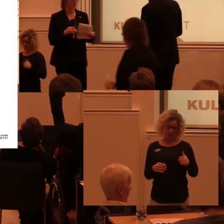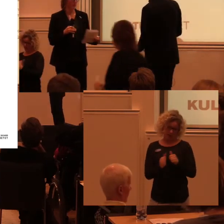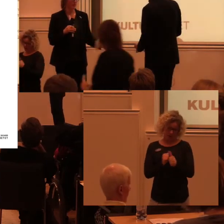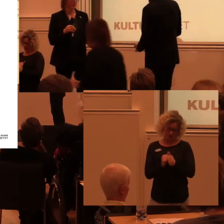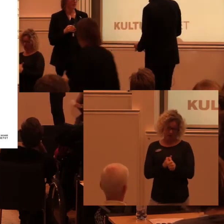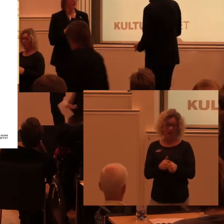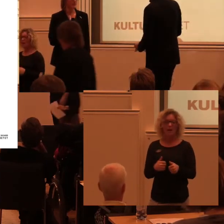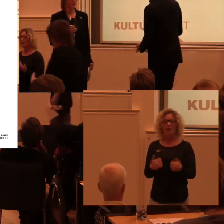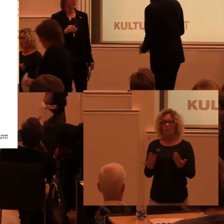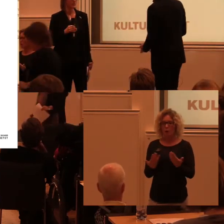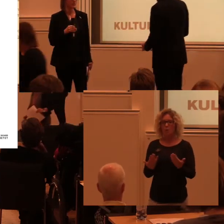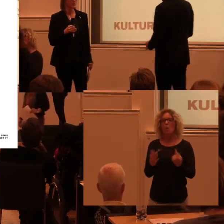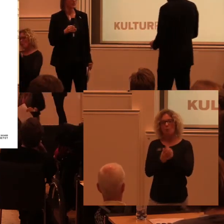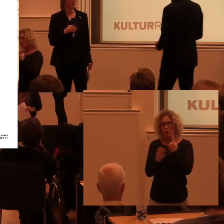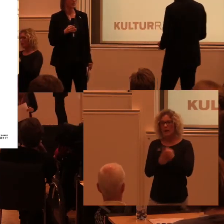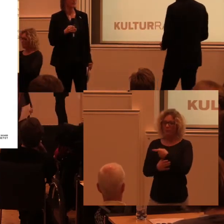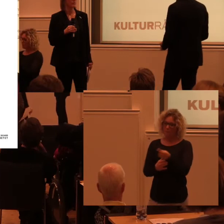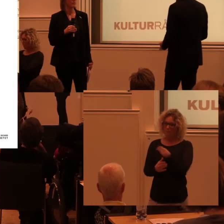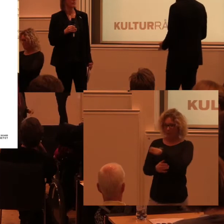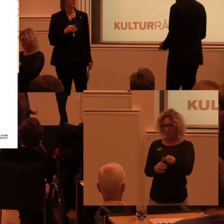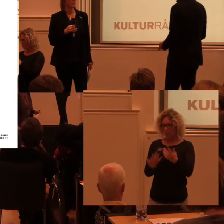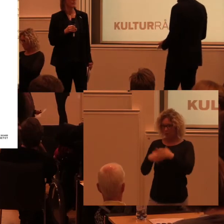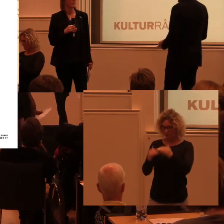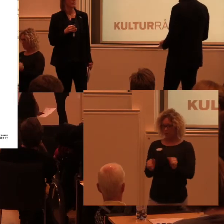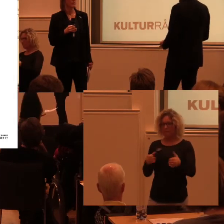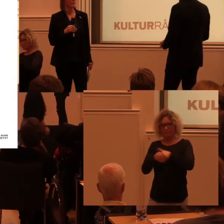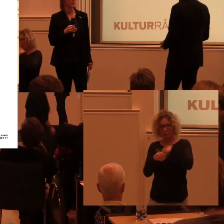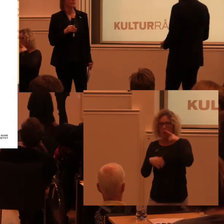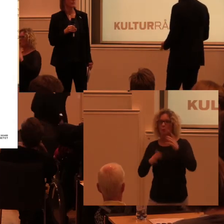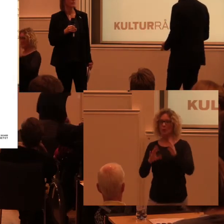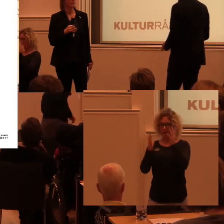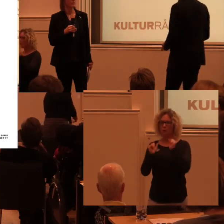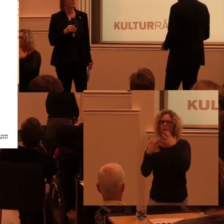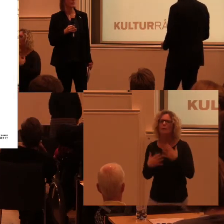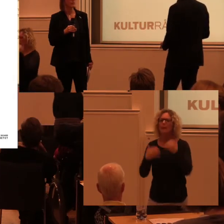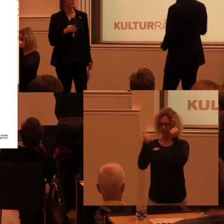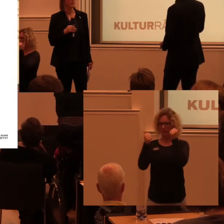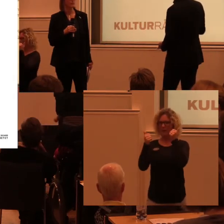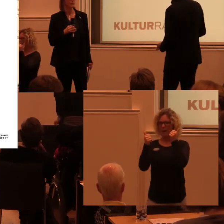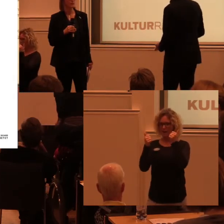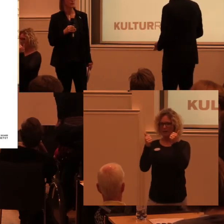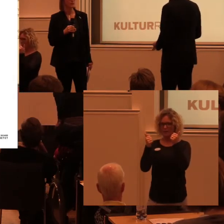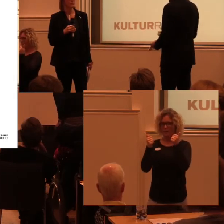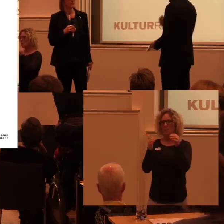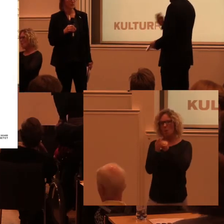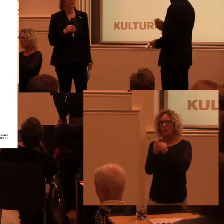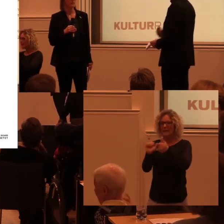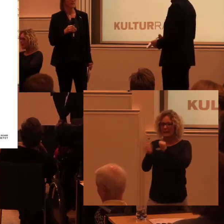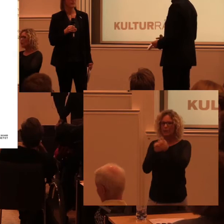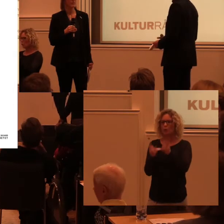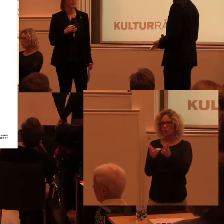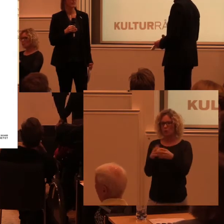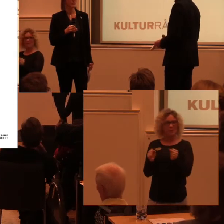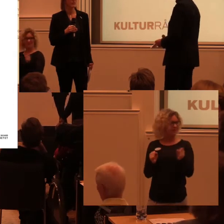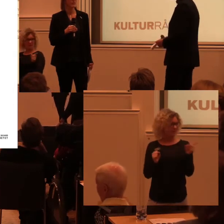Det är att möjligheten för personer med funktionsnedsättning att delta i kulturlivet ska förbättras. Det står också idrott där, men det